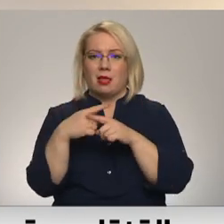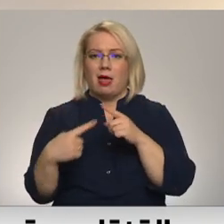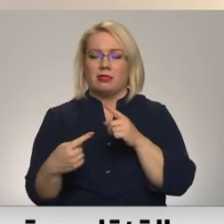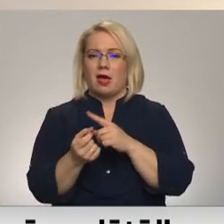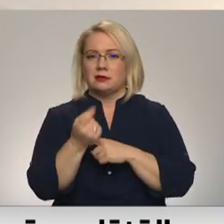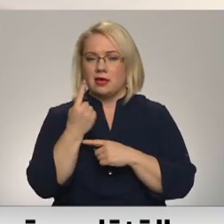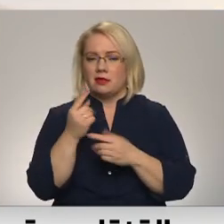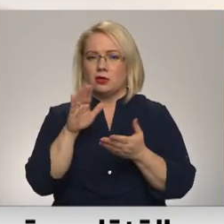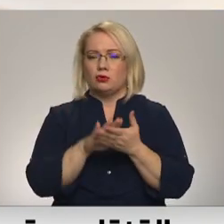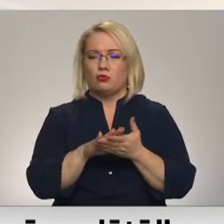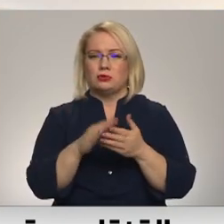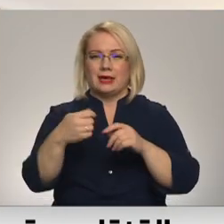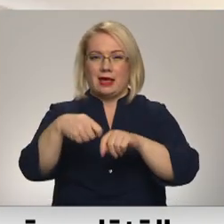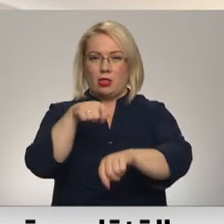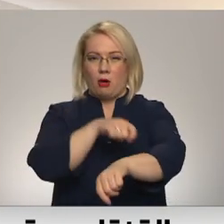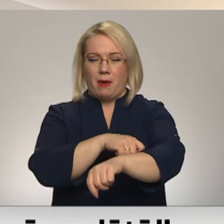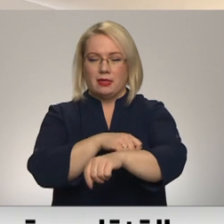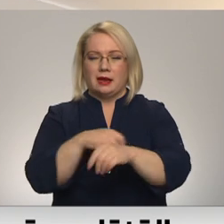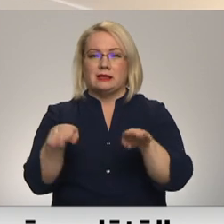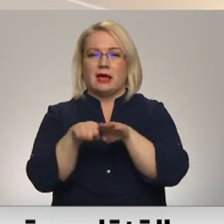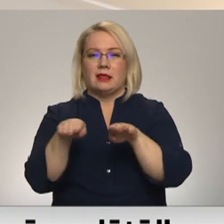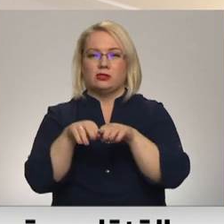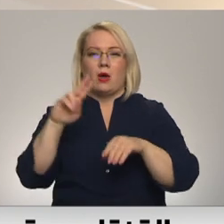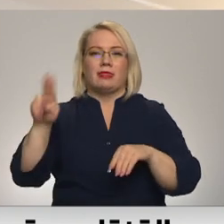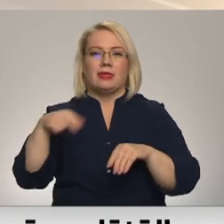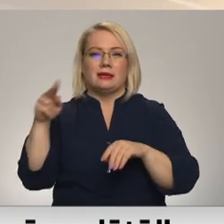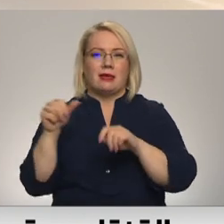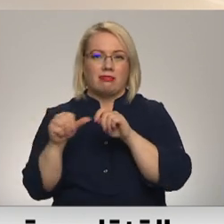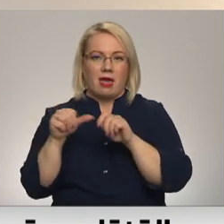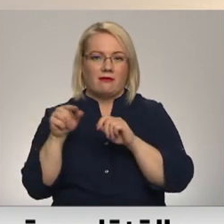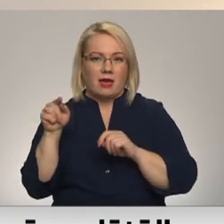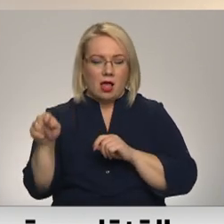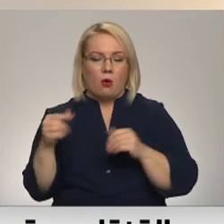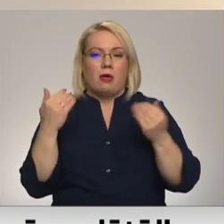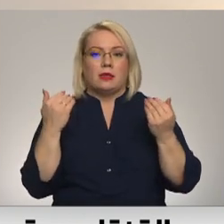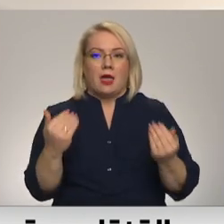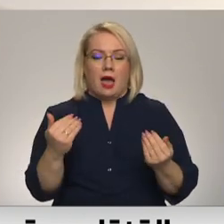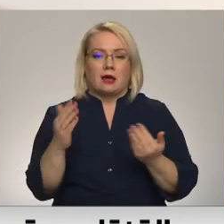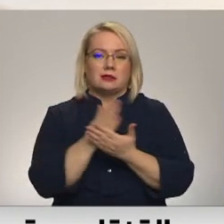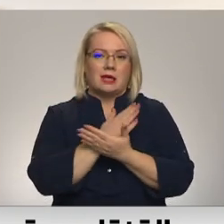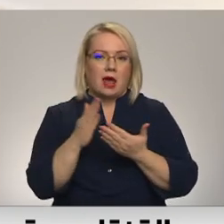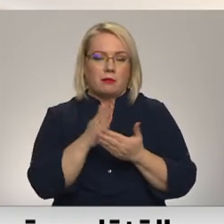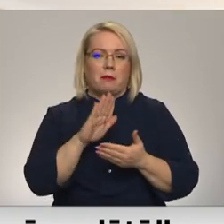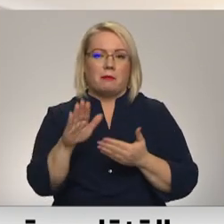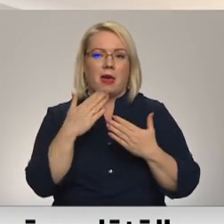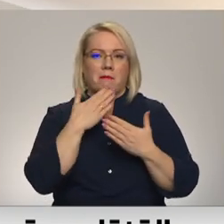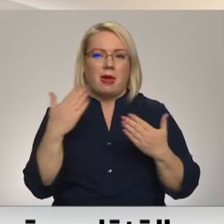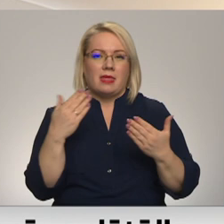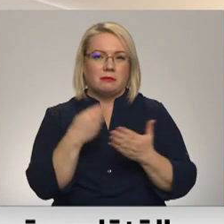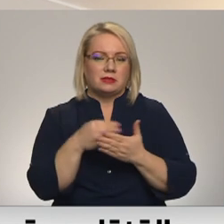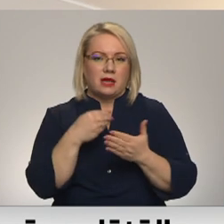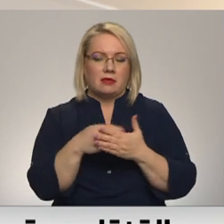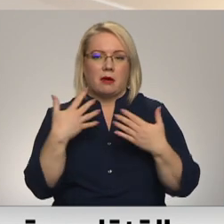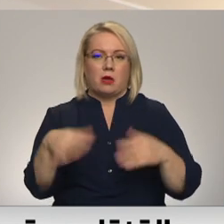sanāca uz to kilometru nekā dīzelis. Tagad starpība pie pēdējām cenām jau esi knāpīt